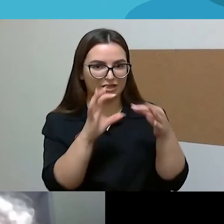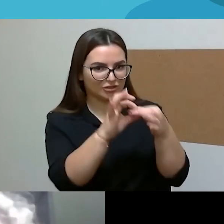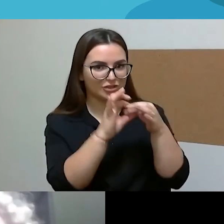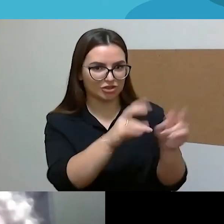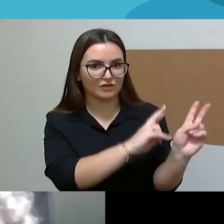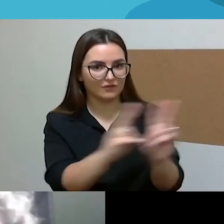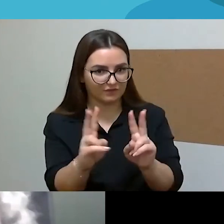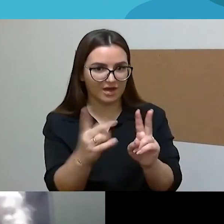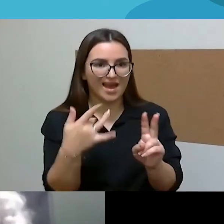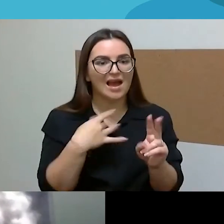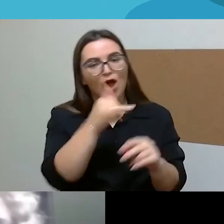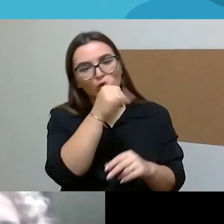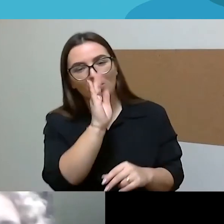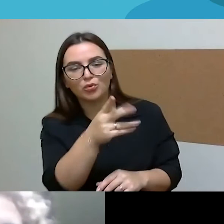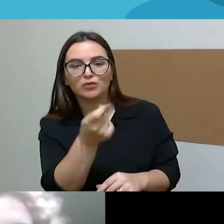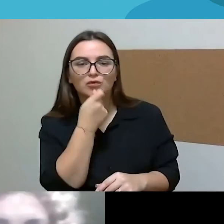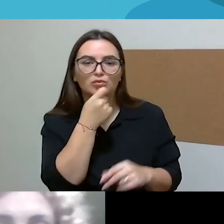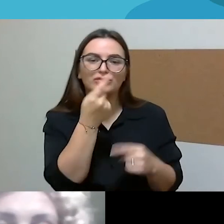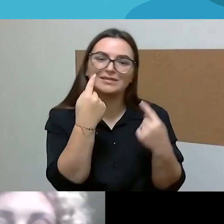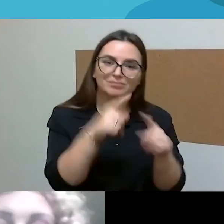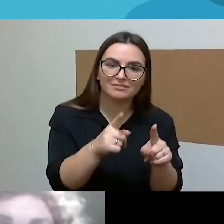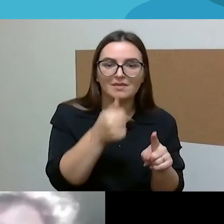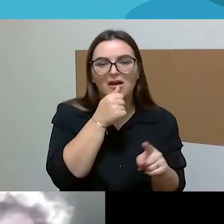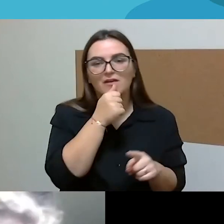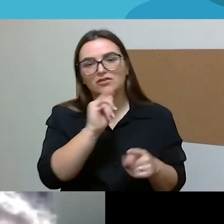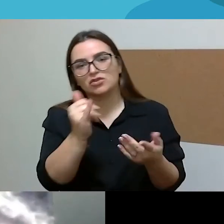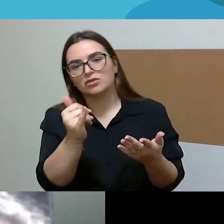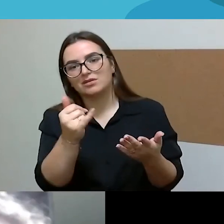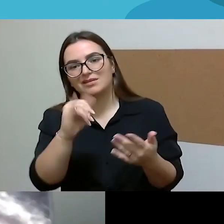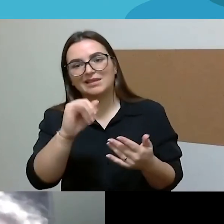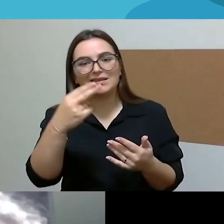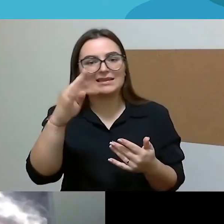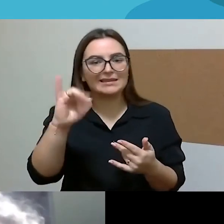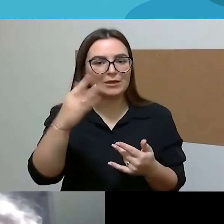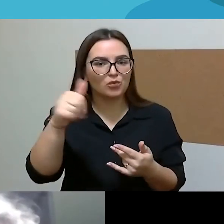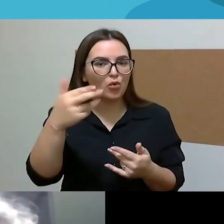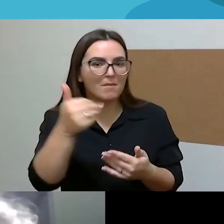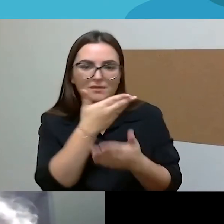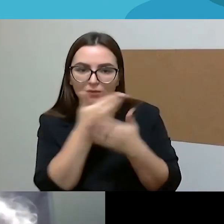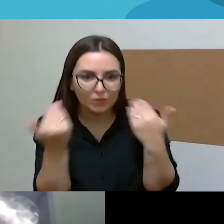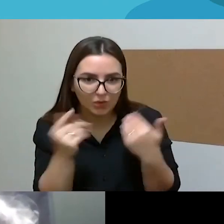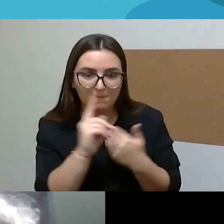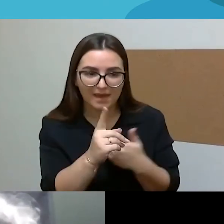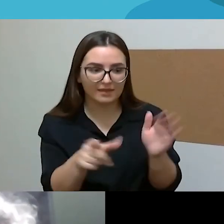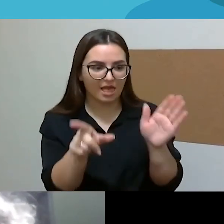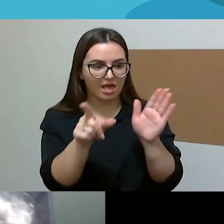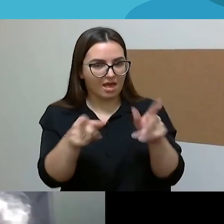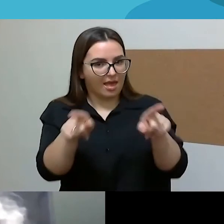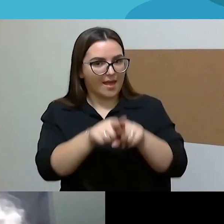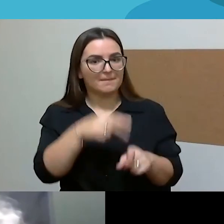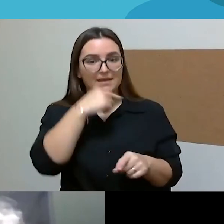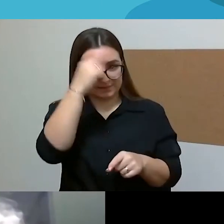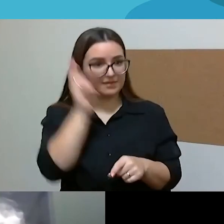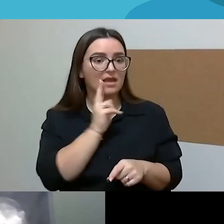kokybės, taip ten, galbūt dėl to intimumo nebus, kuris buvo anksčiau, bet kaip tėvai mes turime palaikyti tą ryšį suvokdami, kad tai yra labai labai svarbu vaikam.